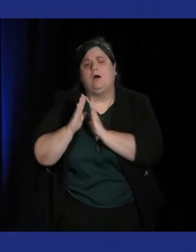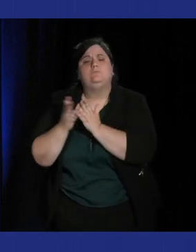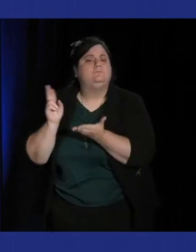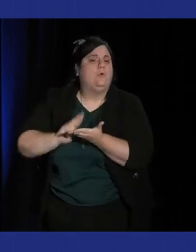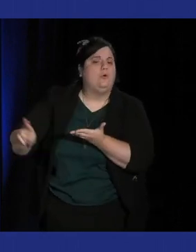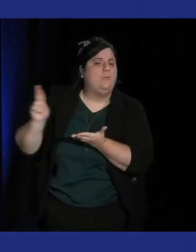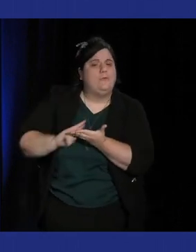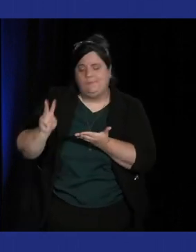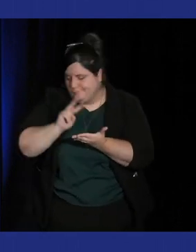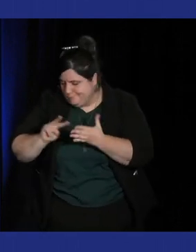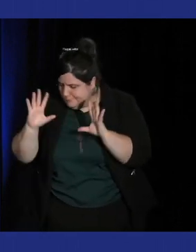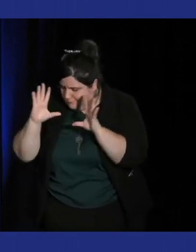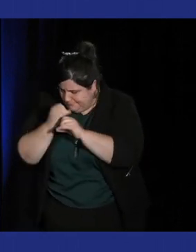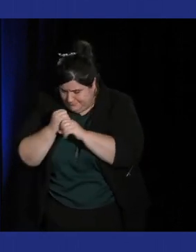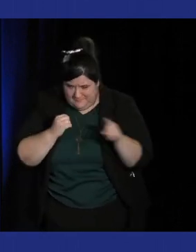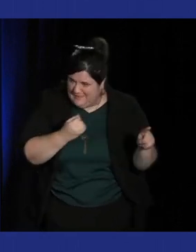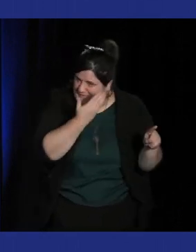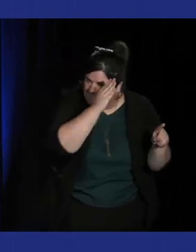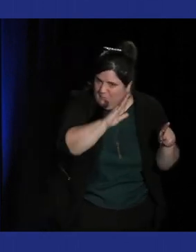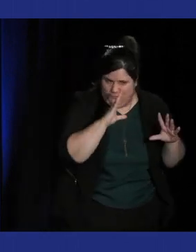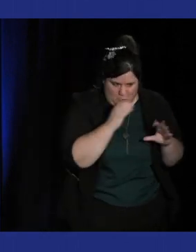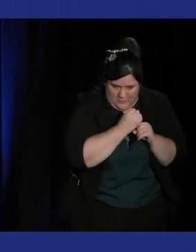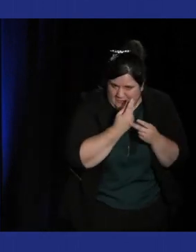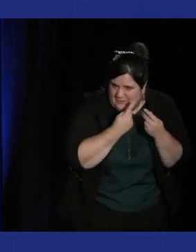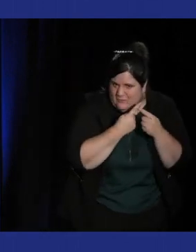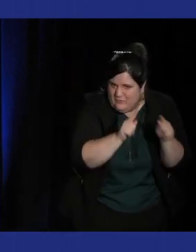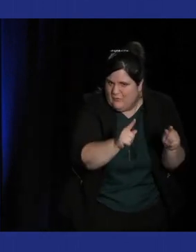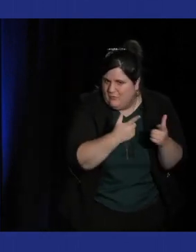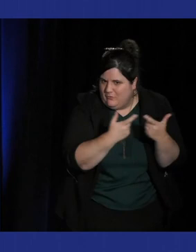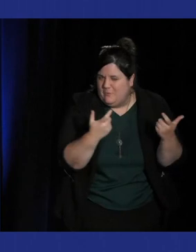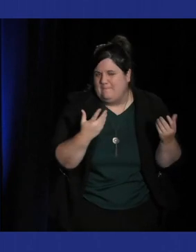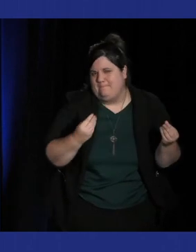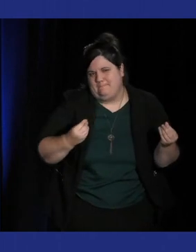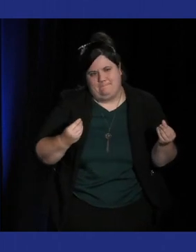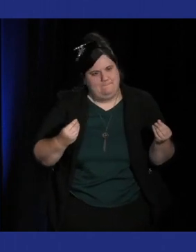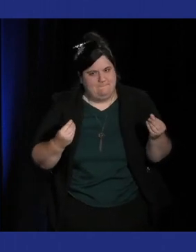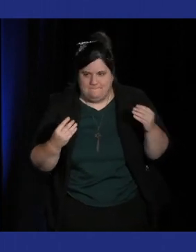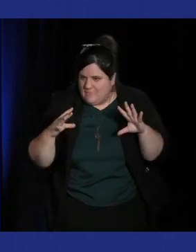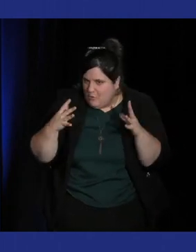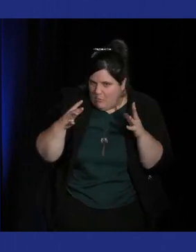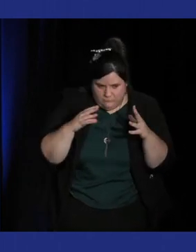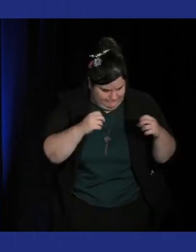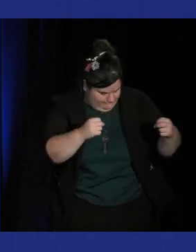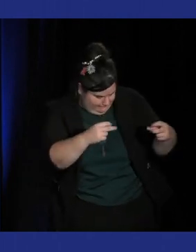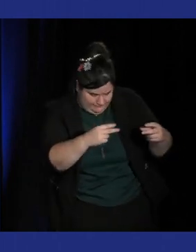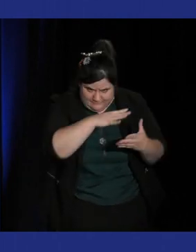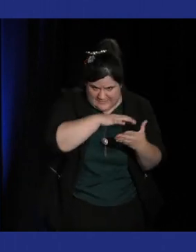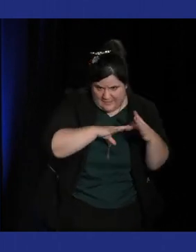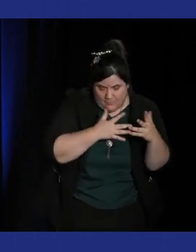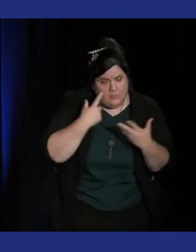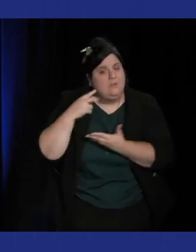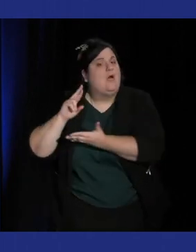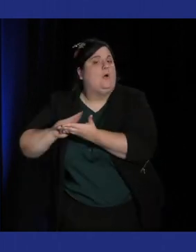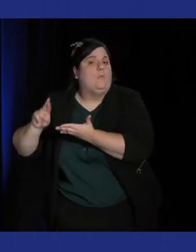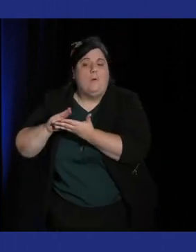ou autre donc on va avoir plein de chemins et de possibles qui vont être explorables dans le jeu qu'on ne va pas avoir dans les romans